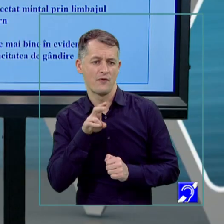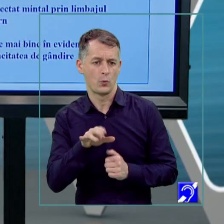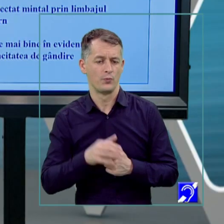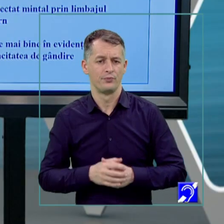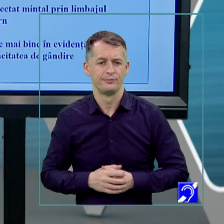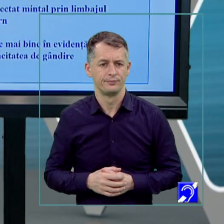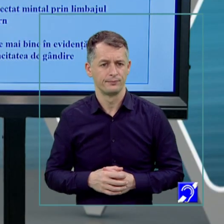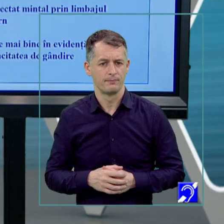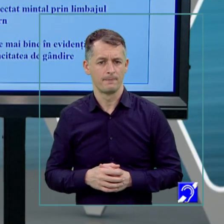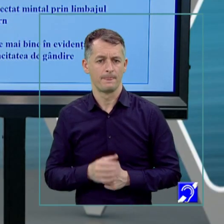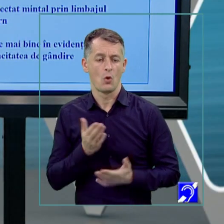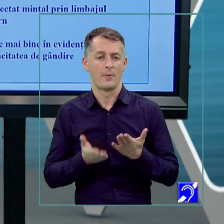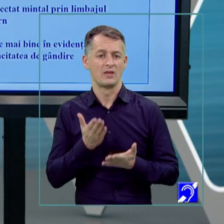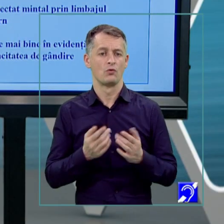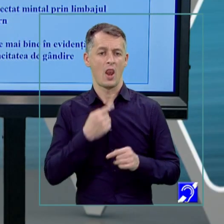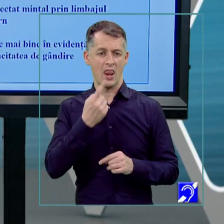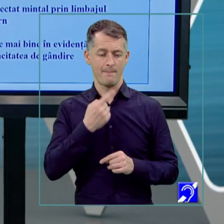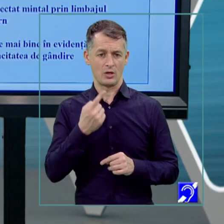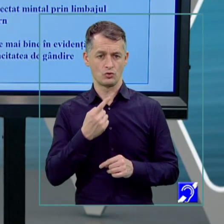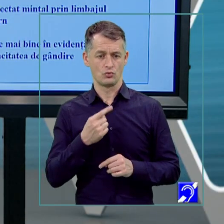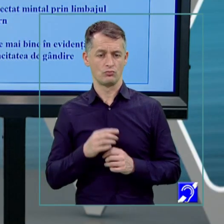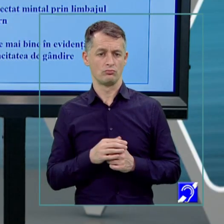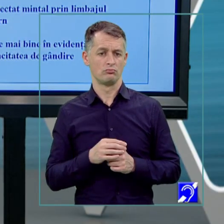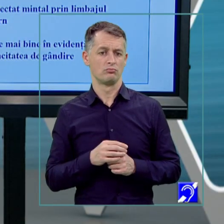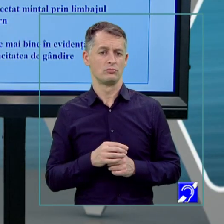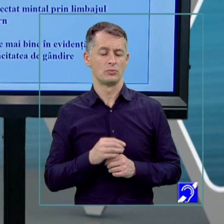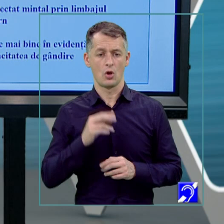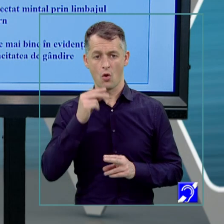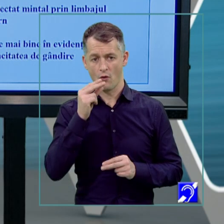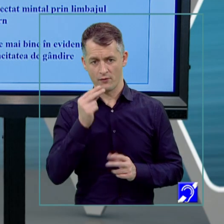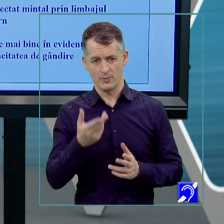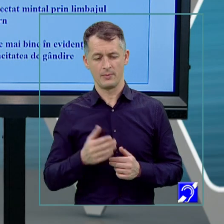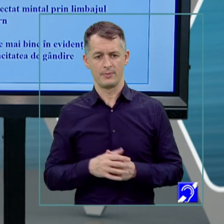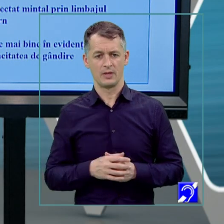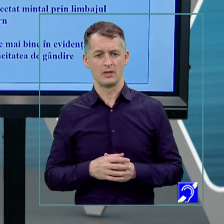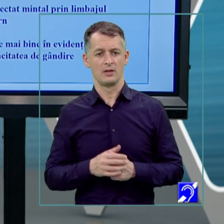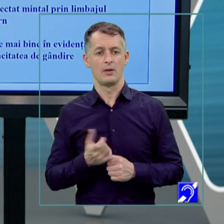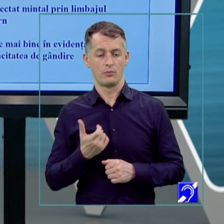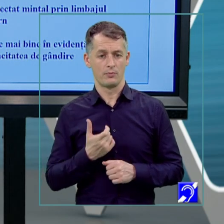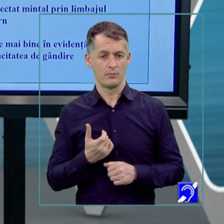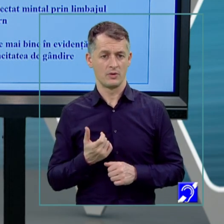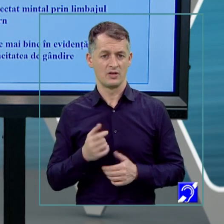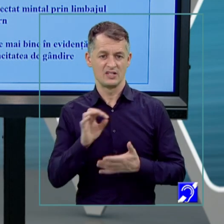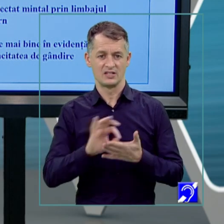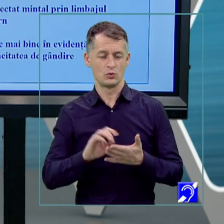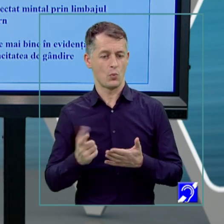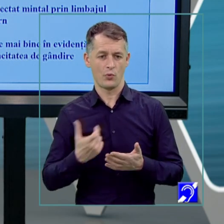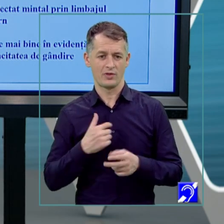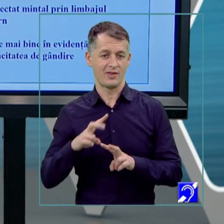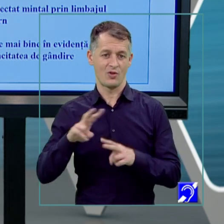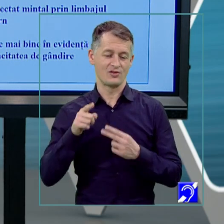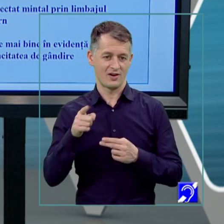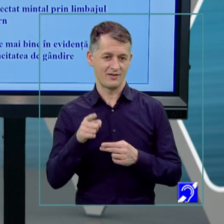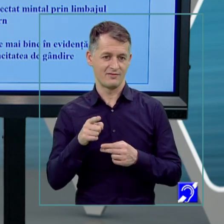față de limbajul oral la care ne putem întoarce în timpul discursului, limbajul scris nu permite acest lucru, este mai